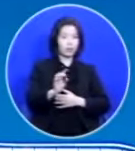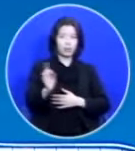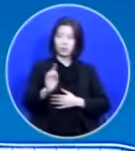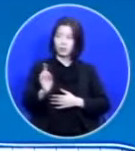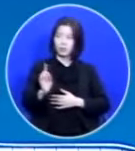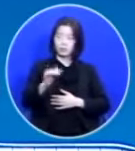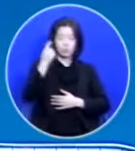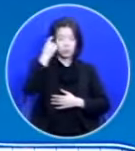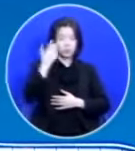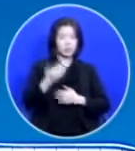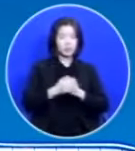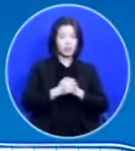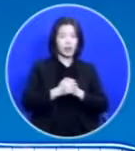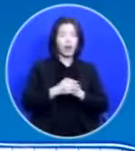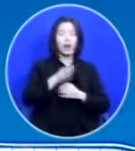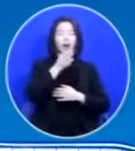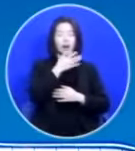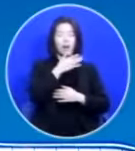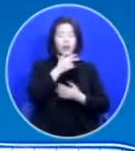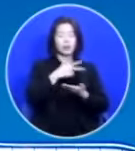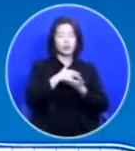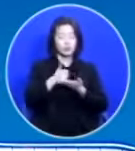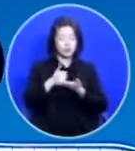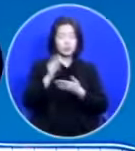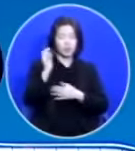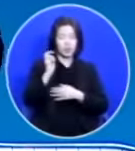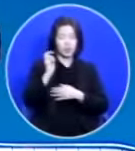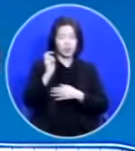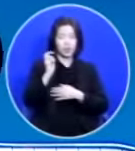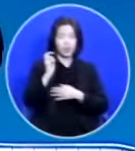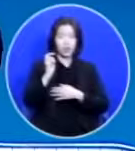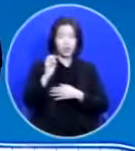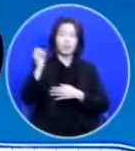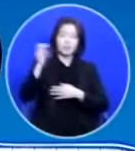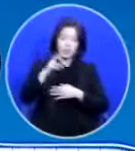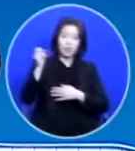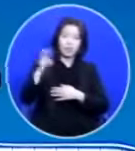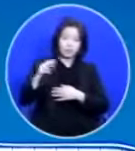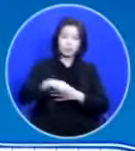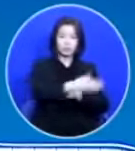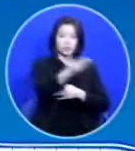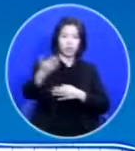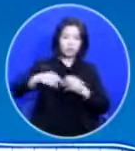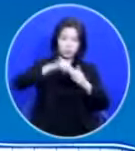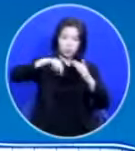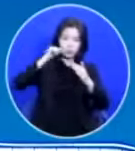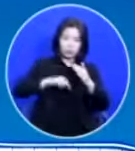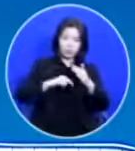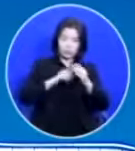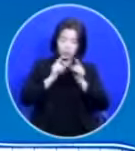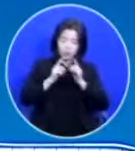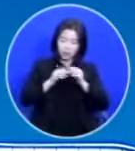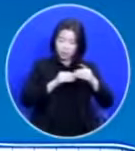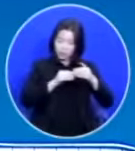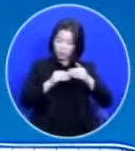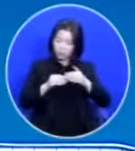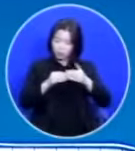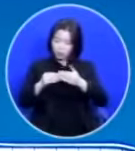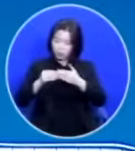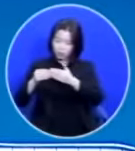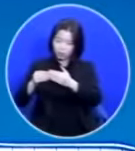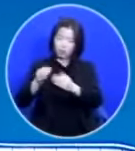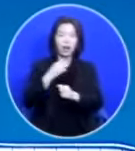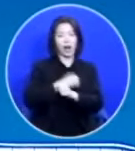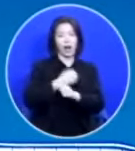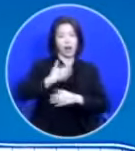주님이시구나 무언가 자꾸 여러분 속에서 말씀하시고 인도하시는 것을 알게 됩니다